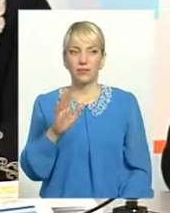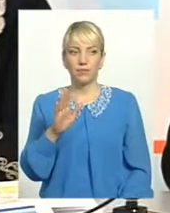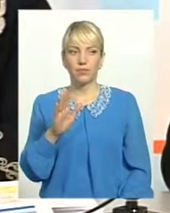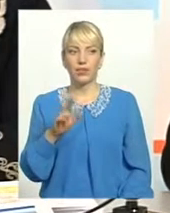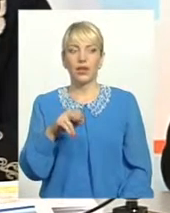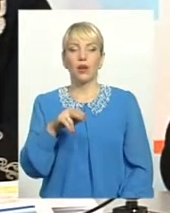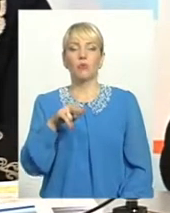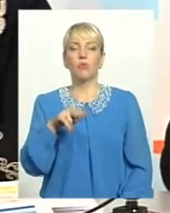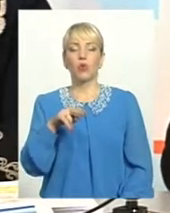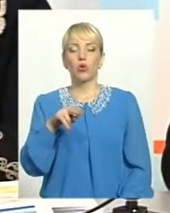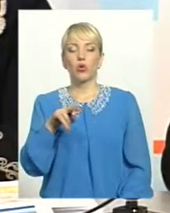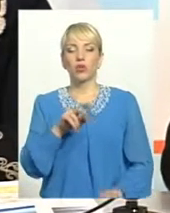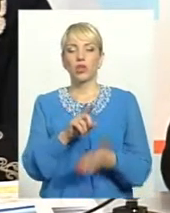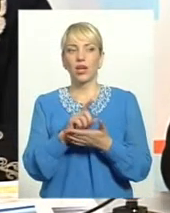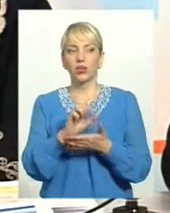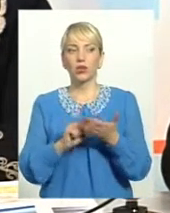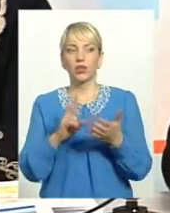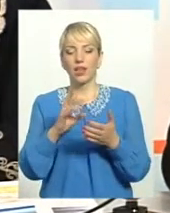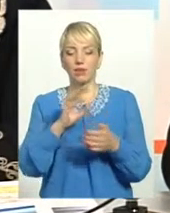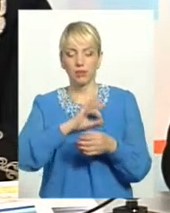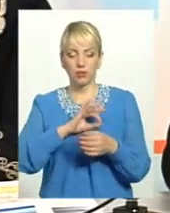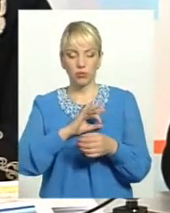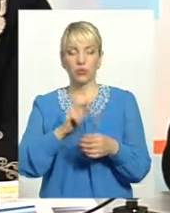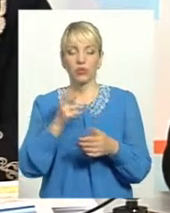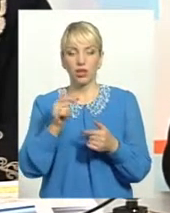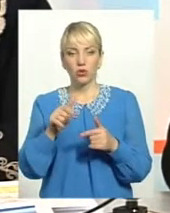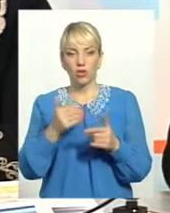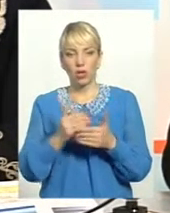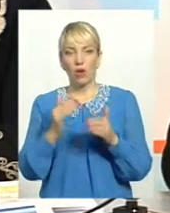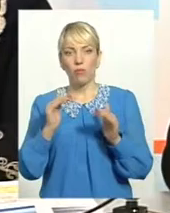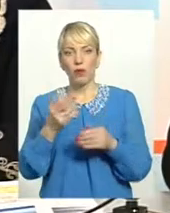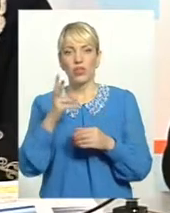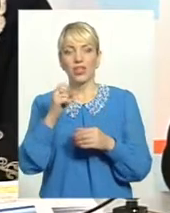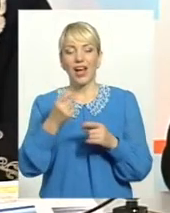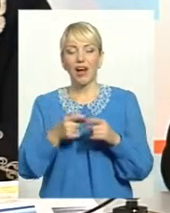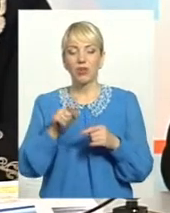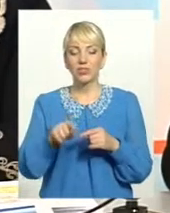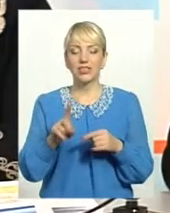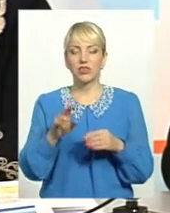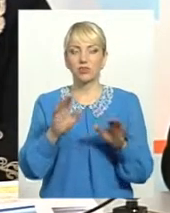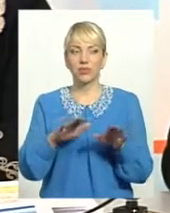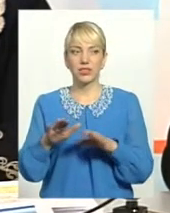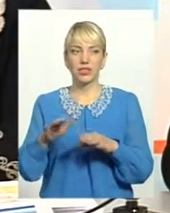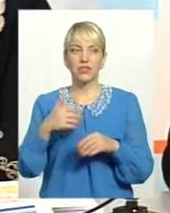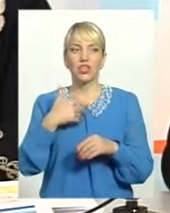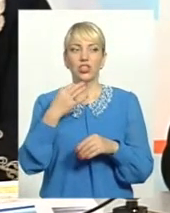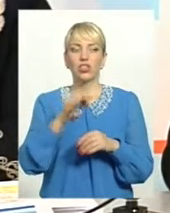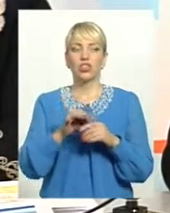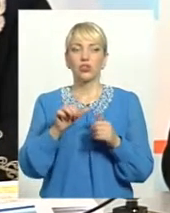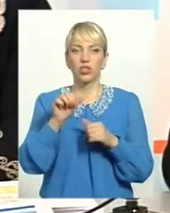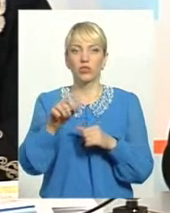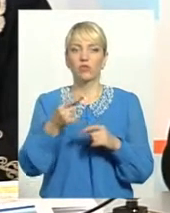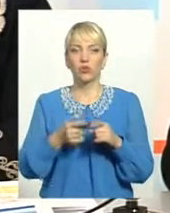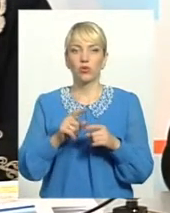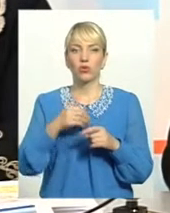Податок на прибуток, дату обмеження. По цих, що ми говоримо за сьогодні, ці актуальні, в першу чергу місцеві. Крім того, я хочу щось сказати, ніяких